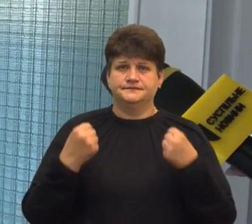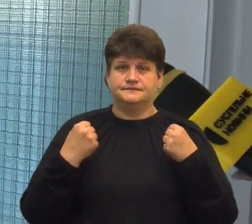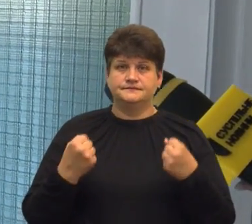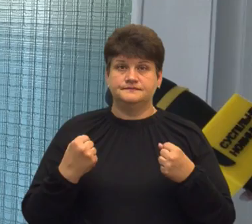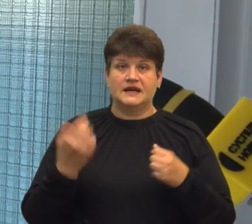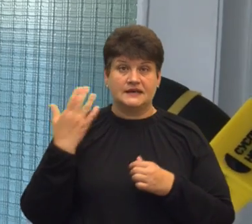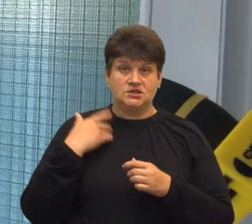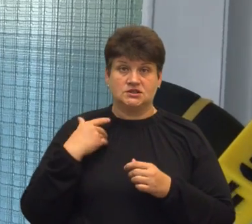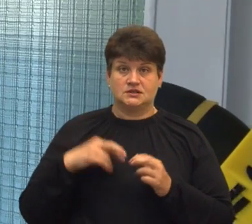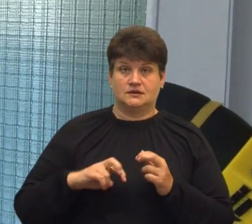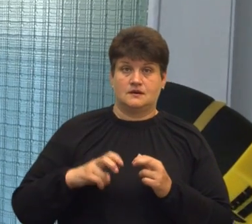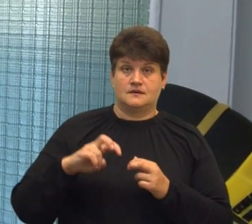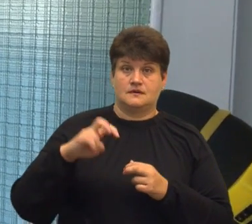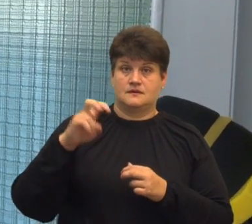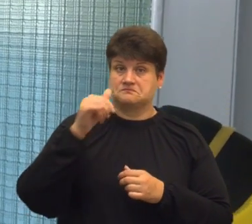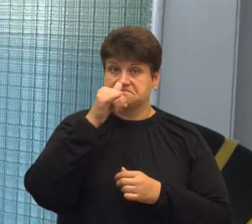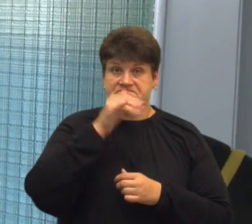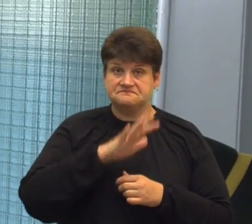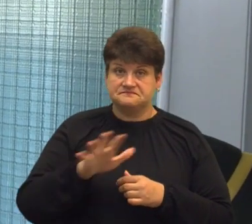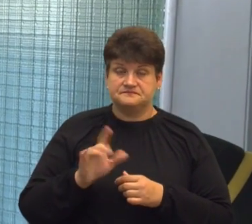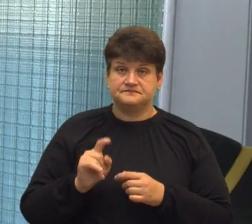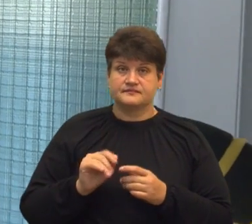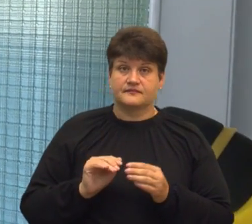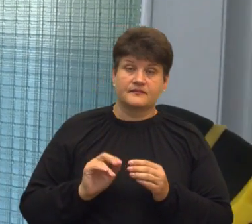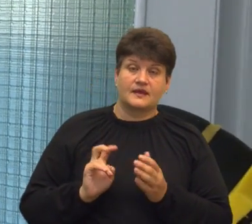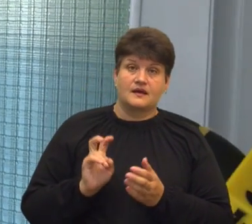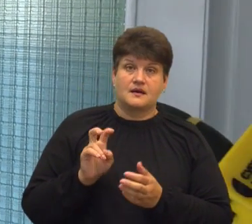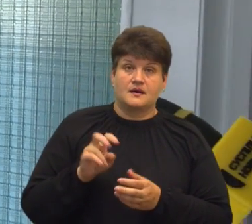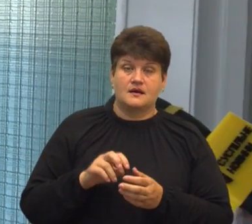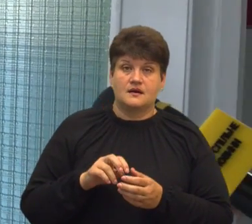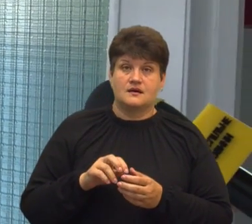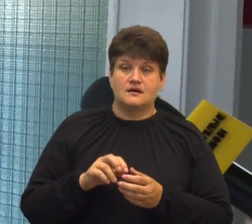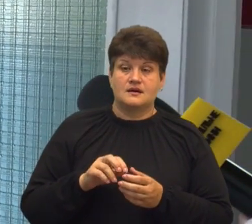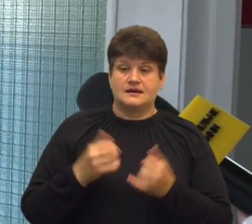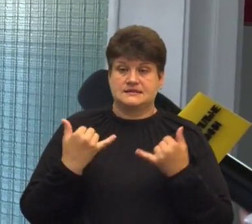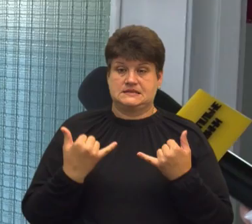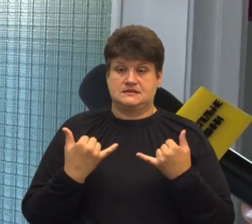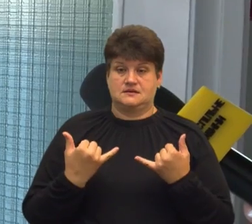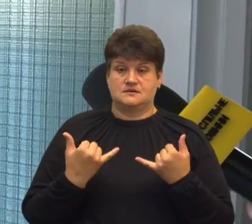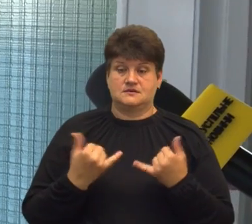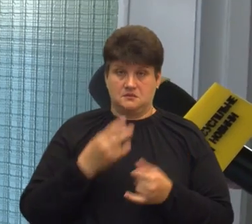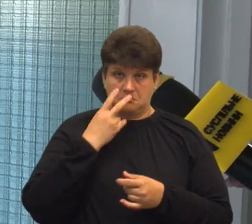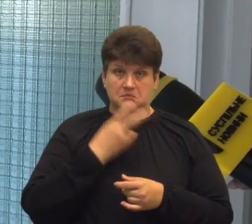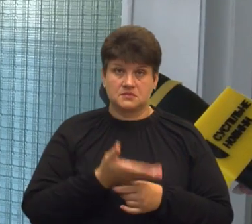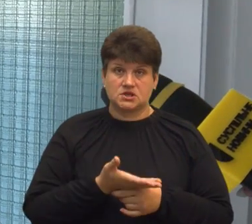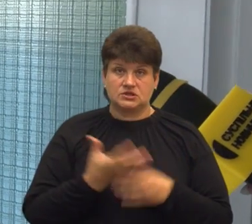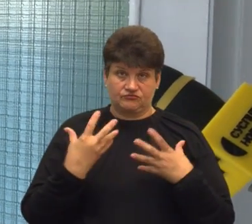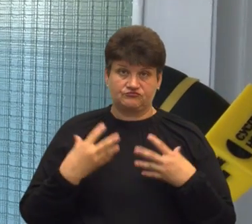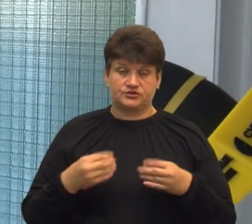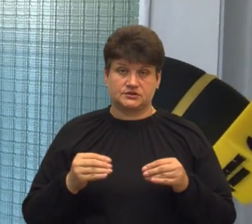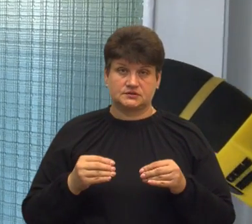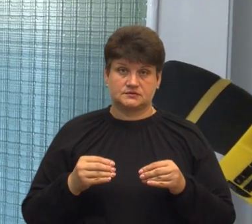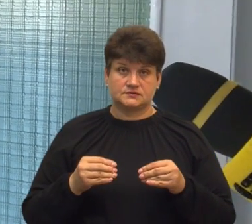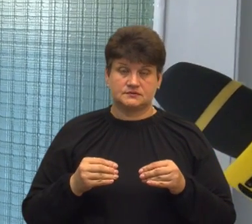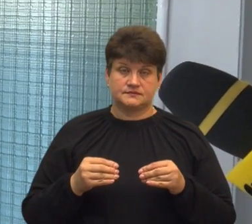ходити, тільки піднімав поздорову ногу. Зараз, бачите, вже вольною